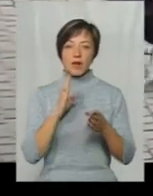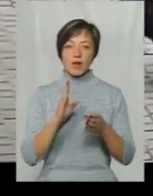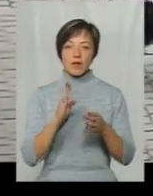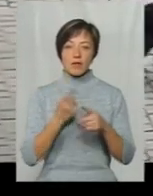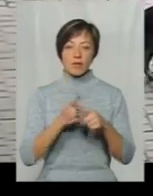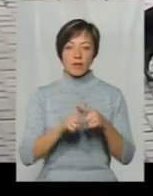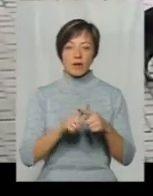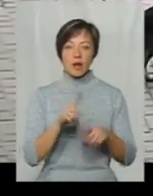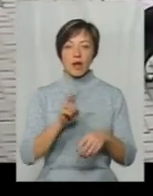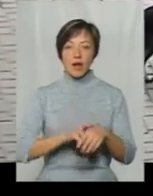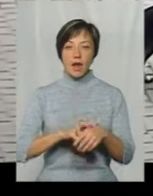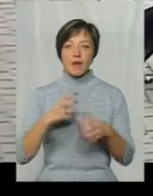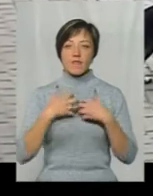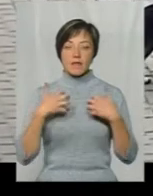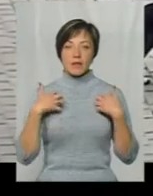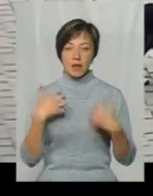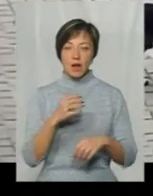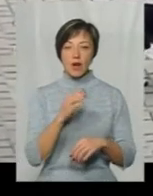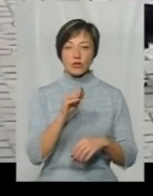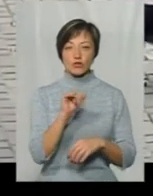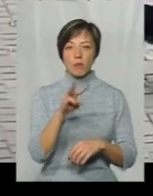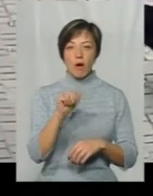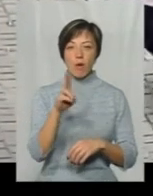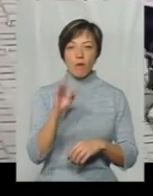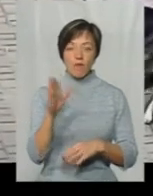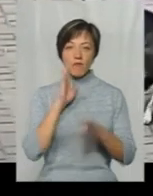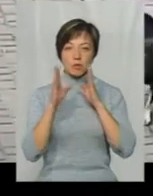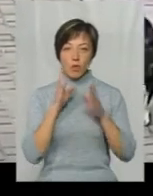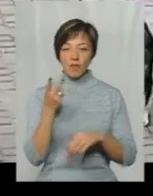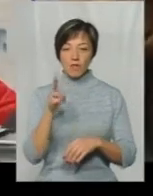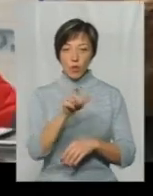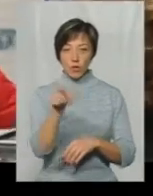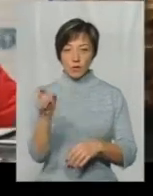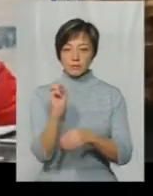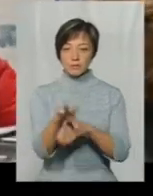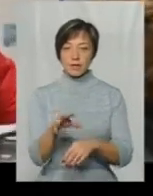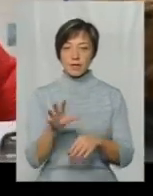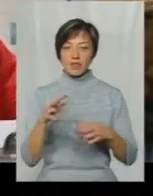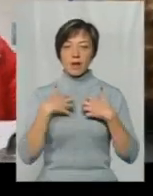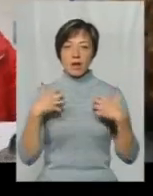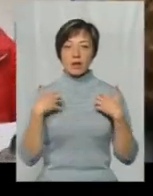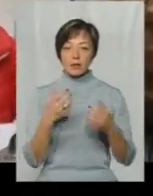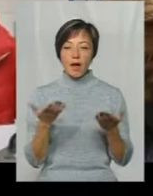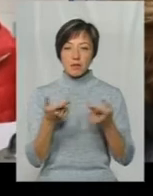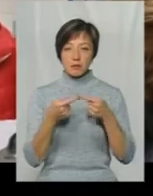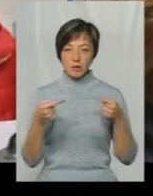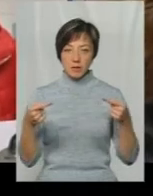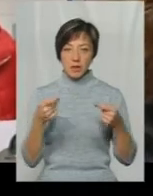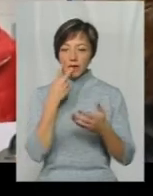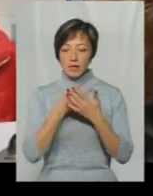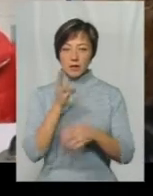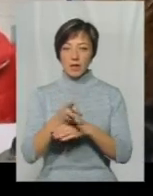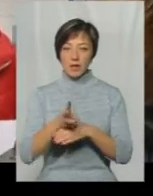Кирила Чумакова у Фейсбук На ньому видно, як двоє людей підкидають тваринам якийсь предмет На відео ми побачили чітко